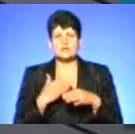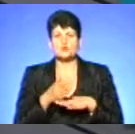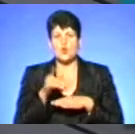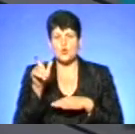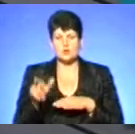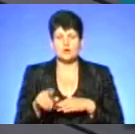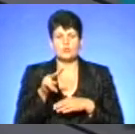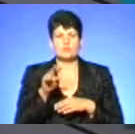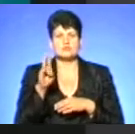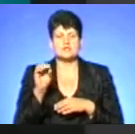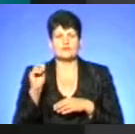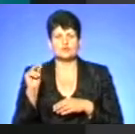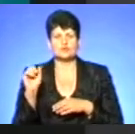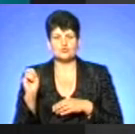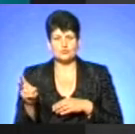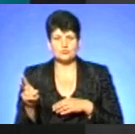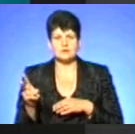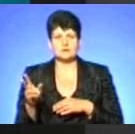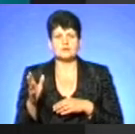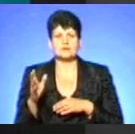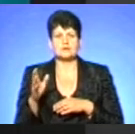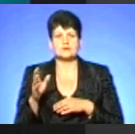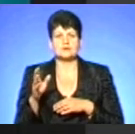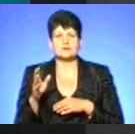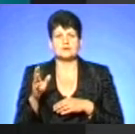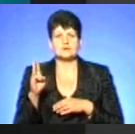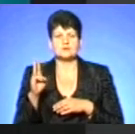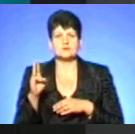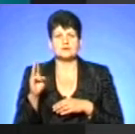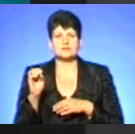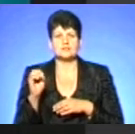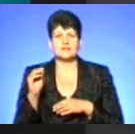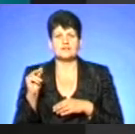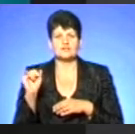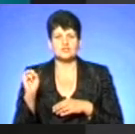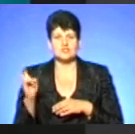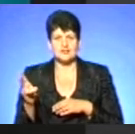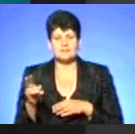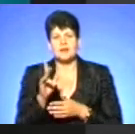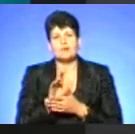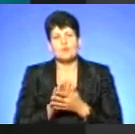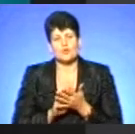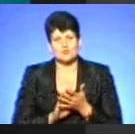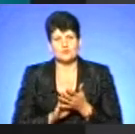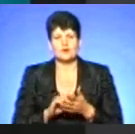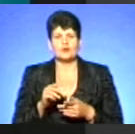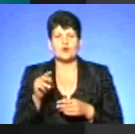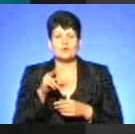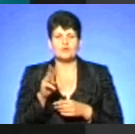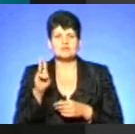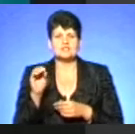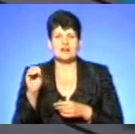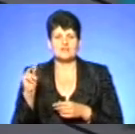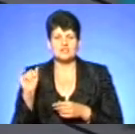А це Любов Шевчик, кандидат біологічних наук, доцент кафедри ботаніки та зоології Тернопільського національного педагогічного університету ім. Володимира Гнатюка.